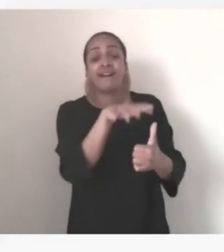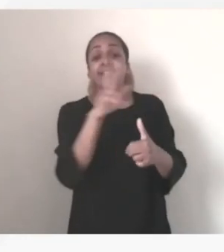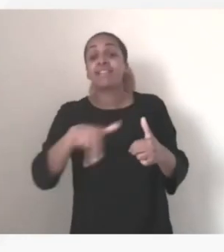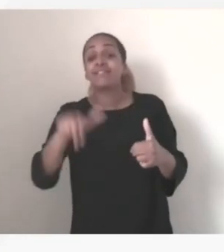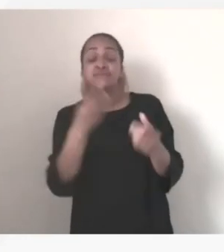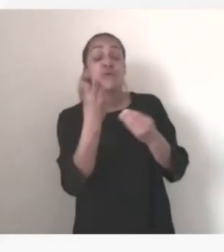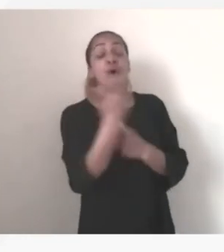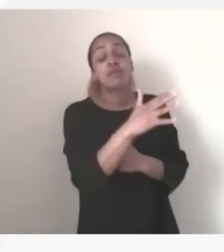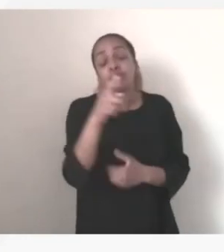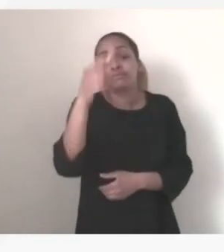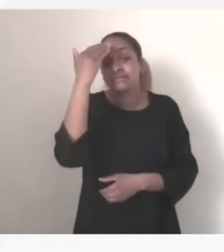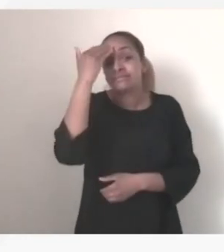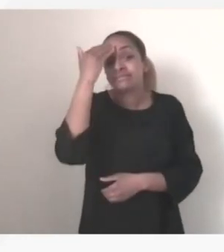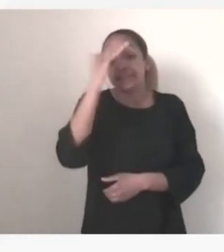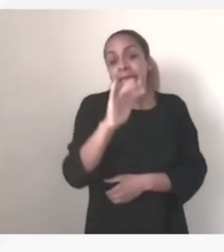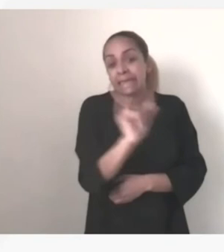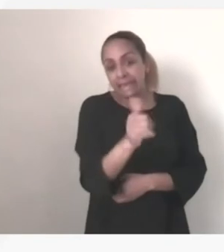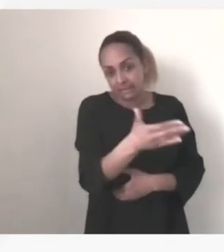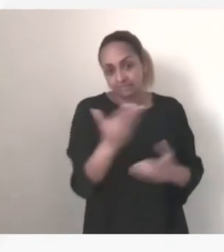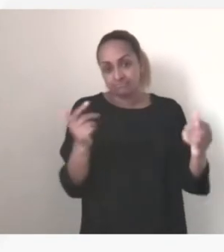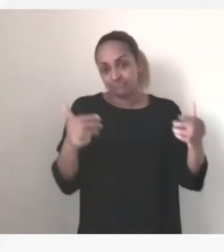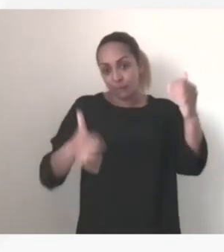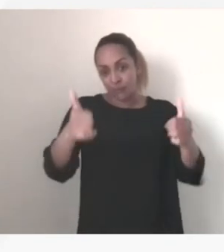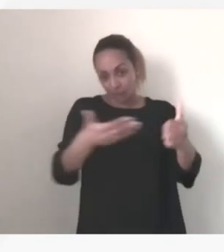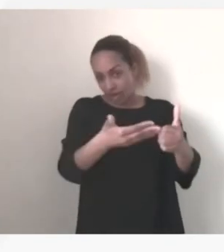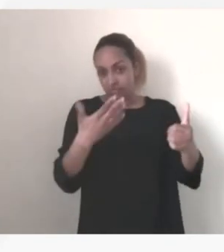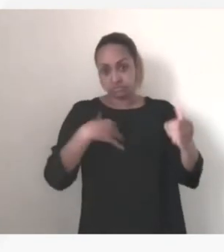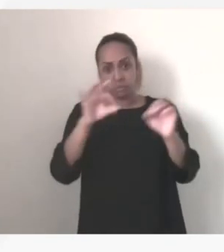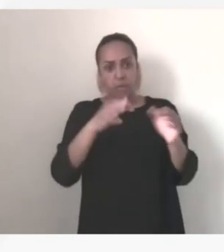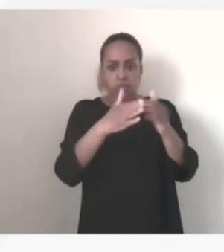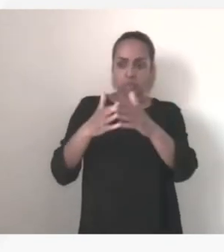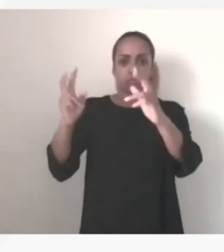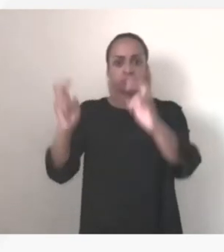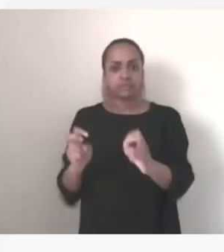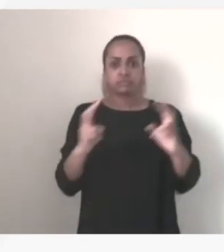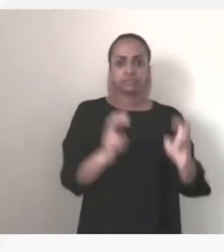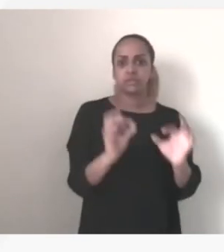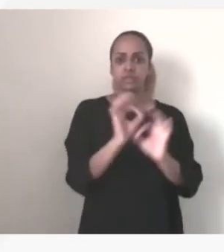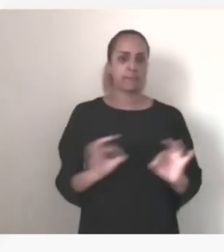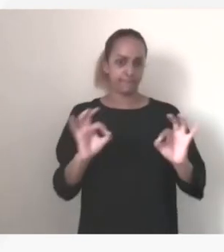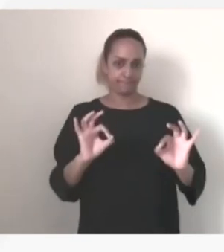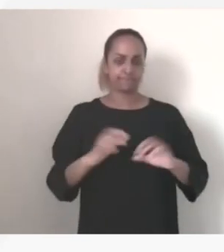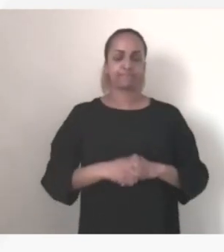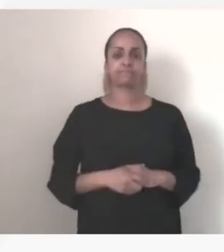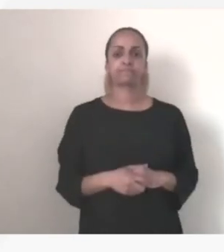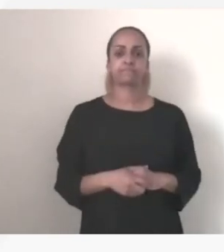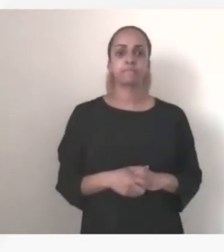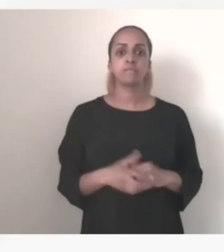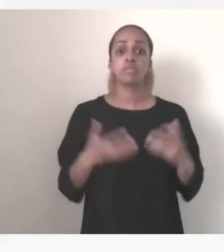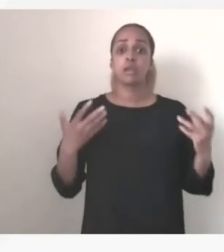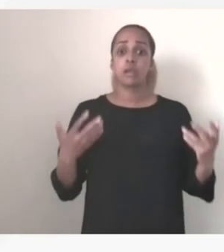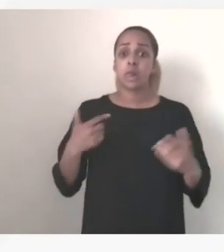à qui je peux faire allusion non en revanche c'est vrai que j'ai eu des discussions avec Reddard Stinks qui est le